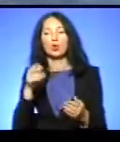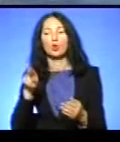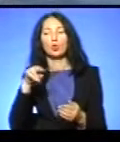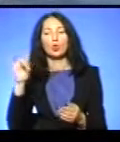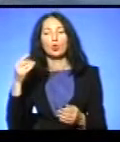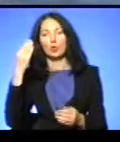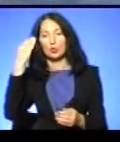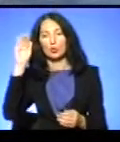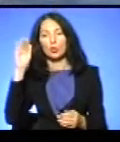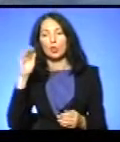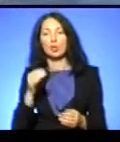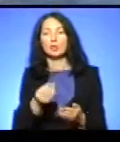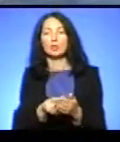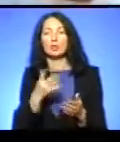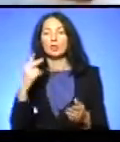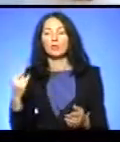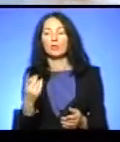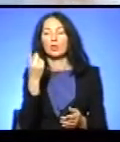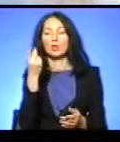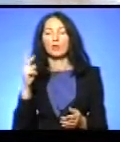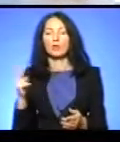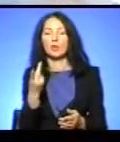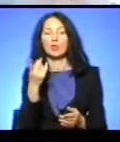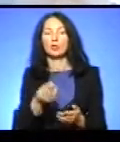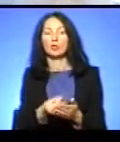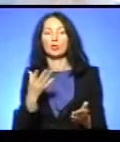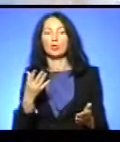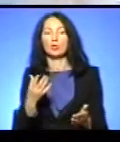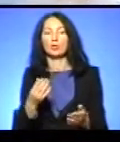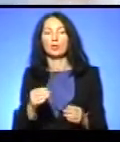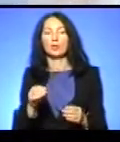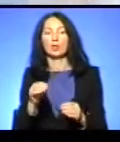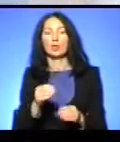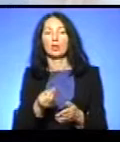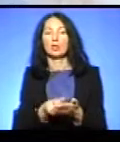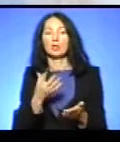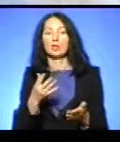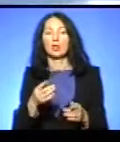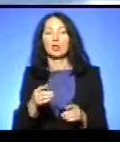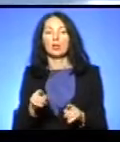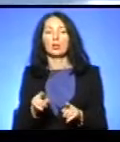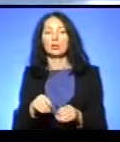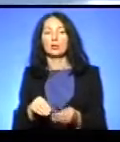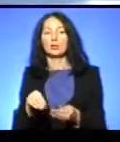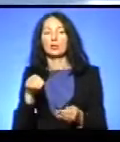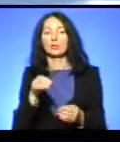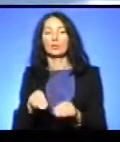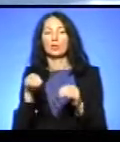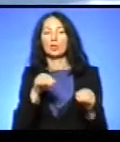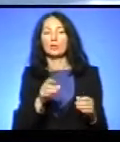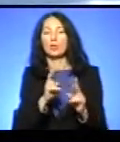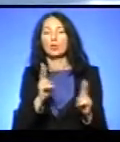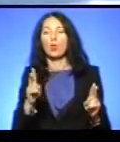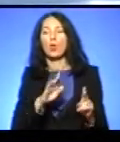ціна зростає в два рази приблизно. Сама трансплантація відбувається як звичайне переливання крові. То нікого не ріжуть, не